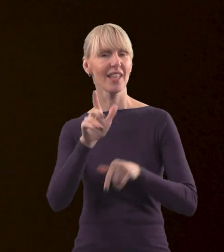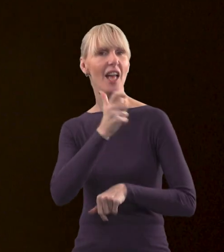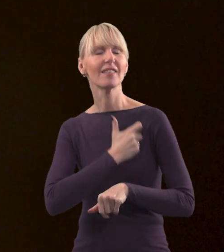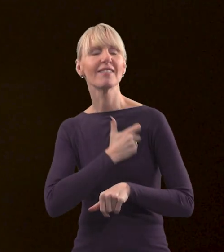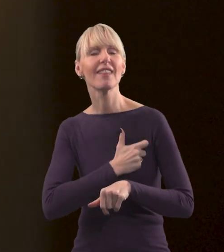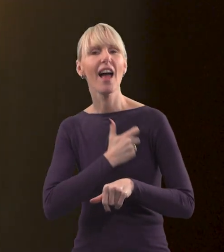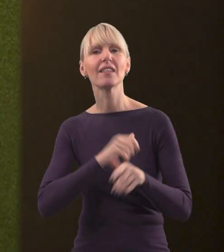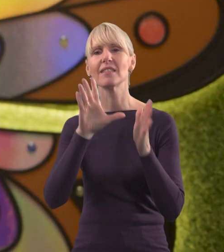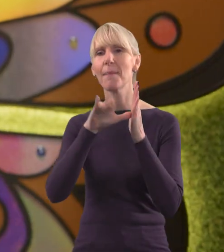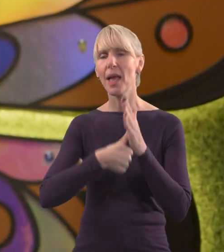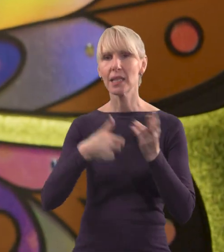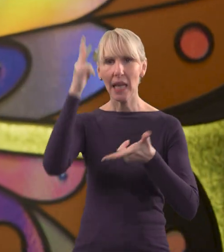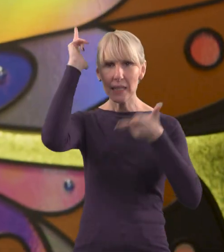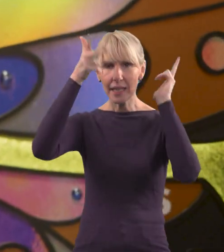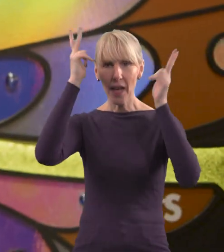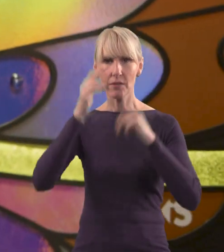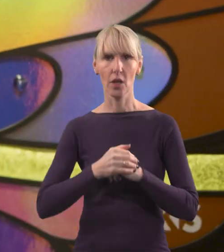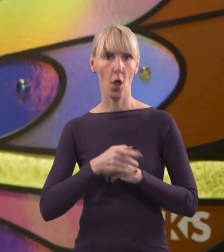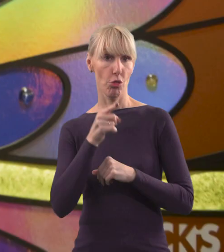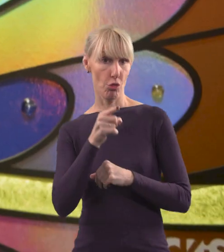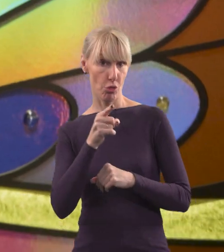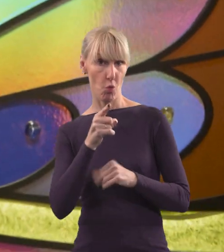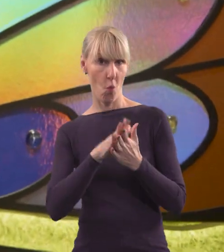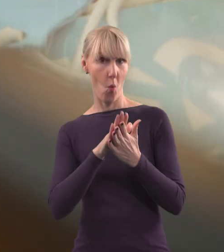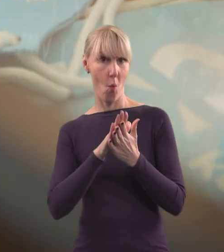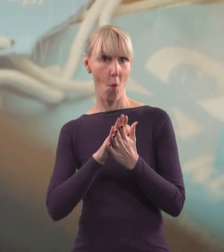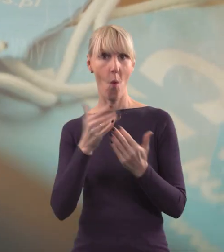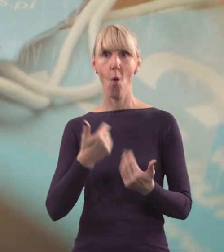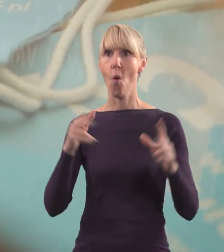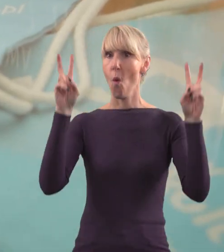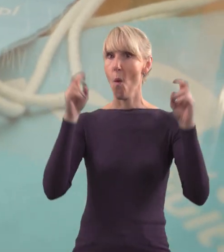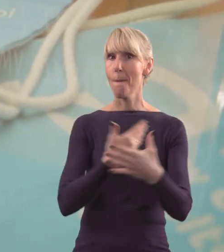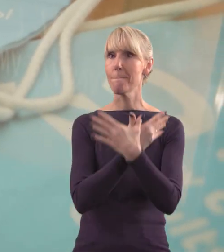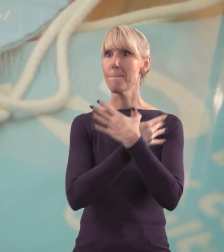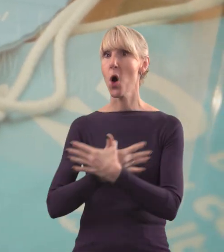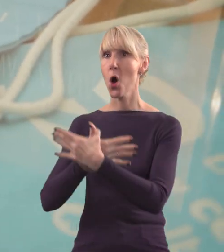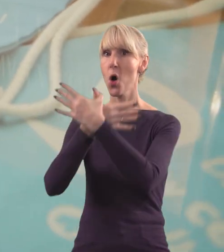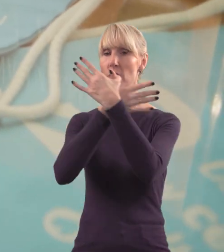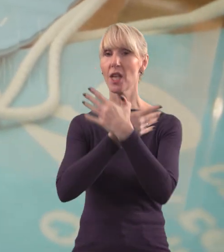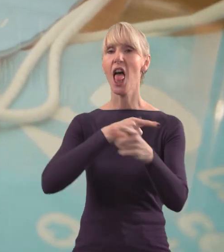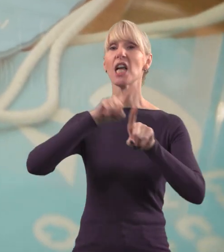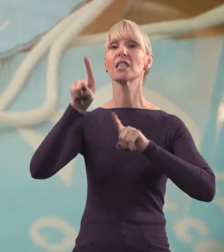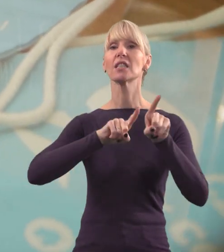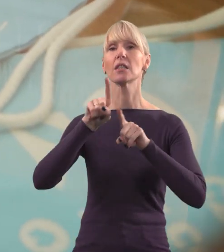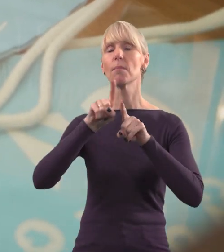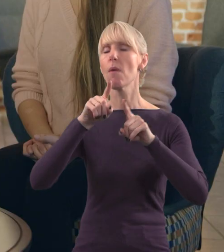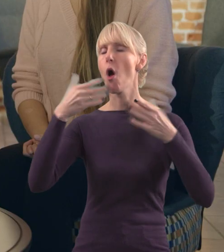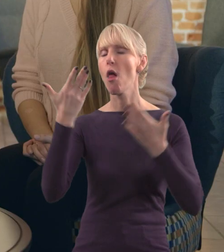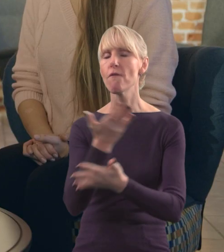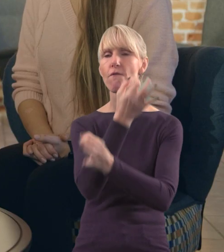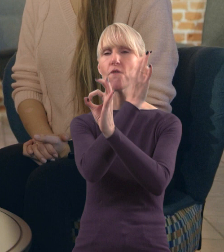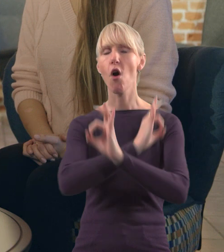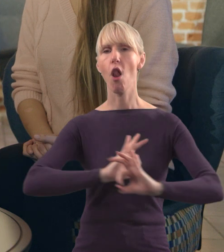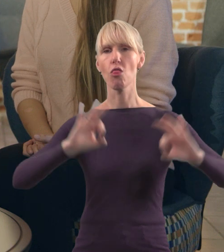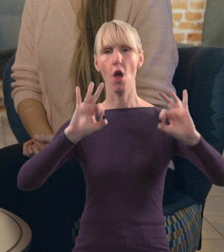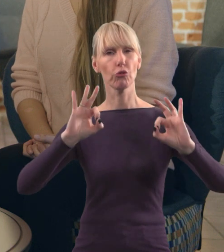Motywem przewodnim, jak już myślę, że Państwo zauważyliście, jest motyl. Motyl, czyli symbol odrodzenia i takiej wolności